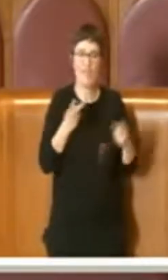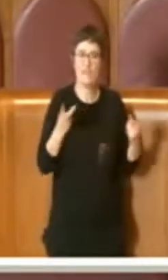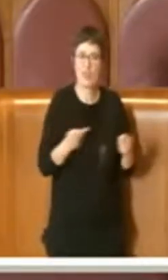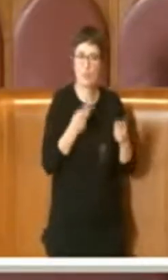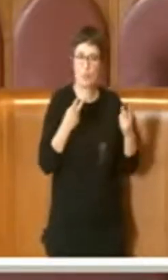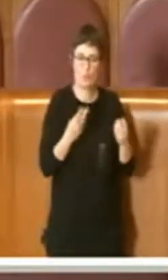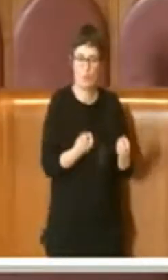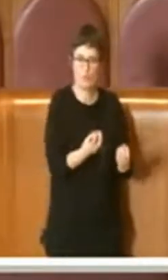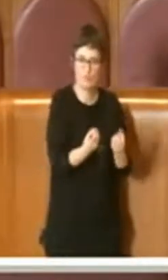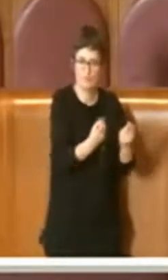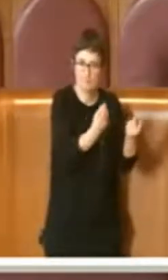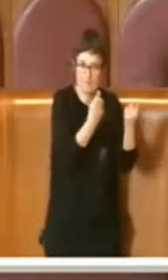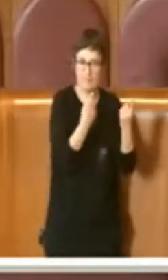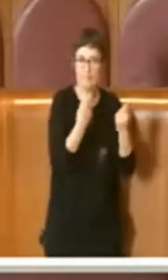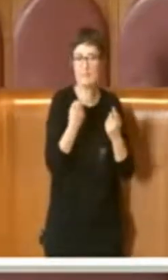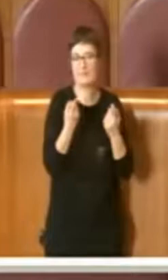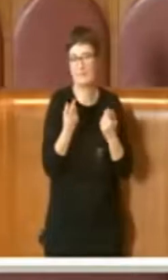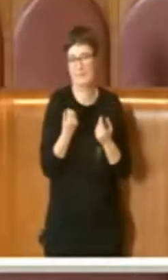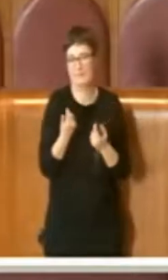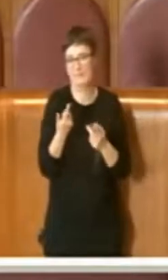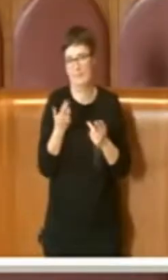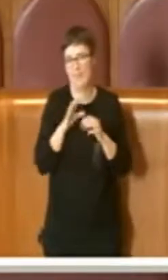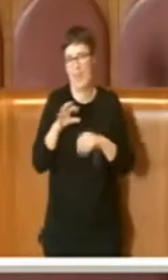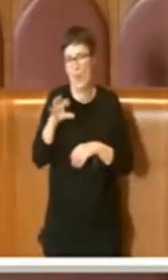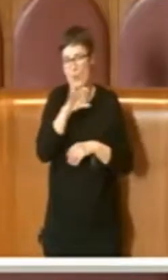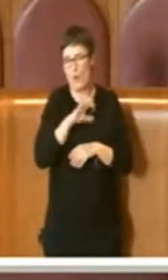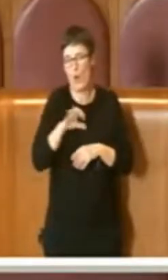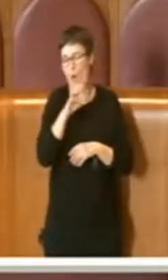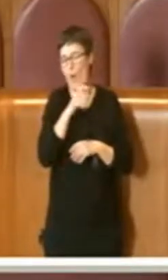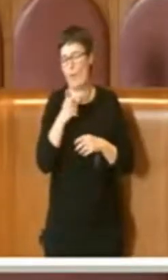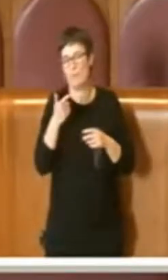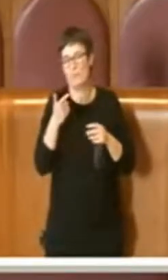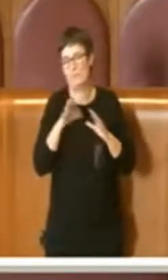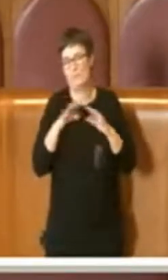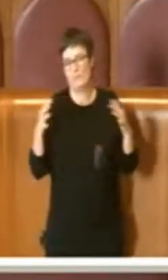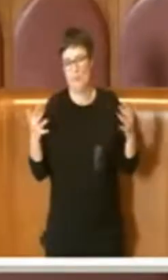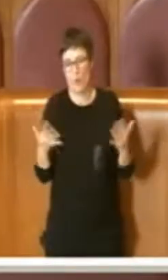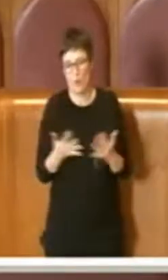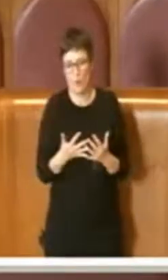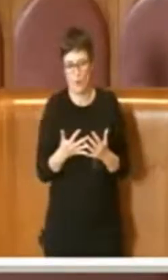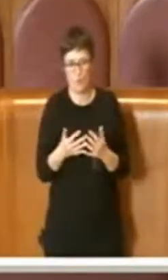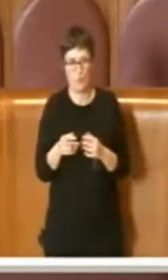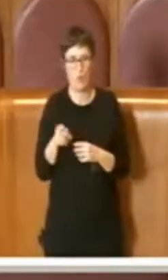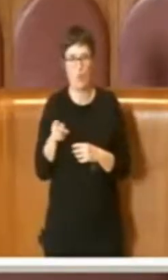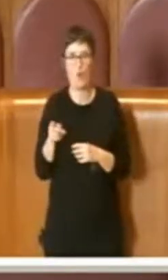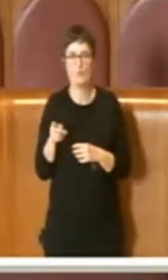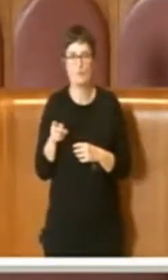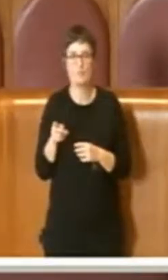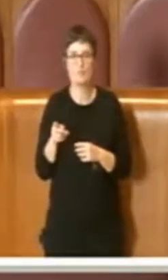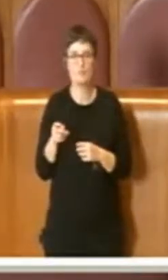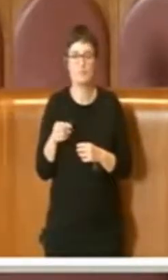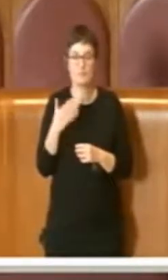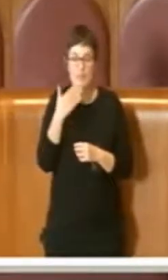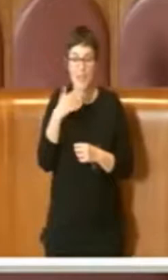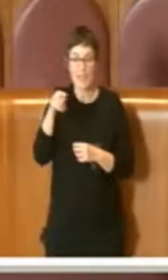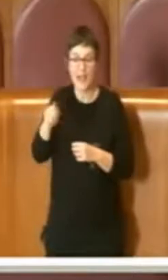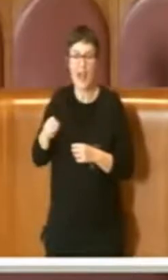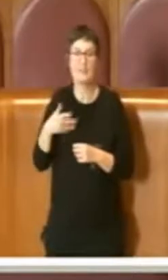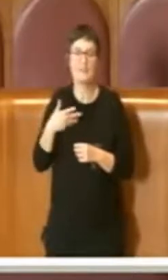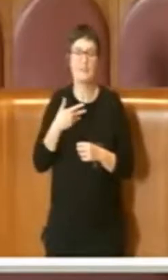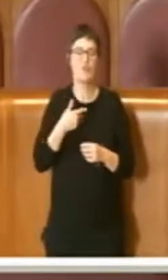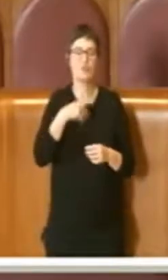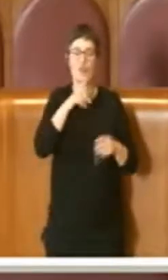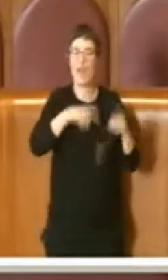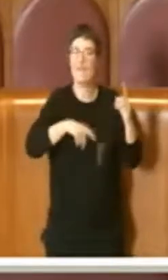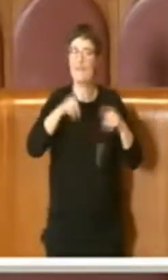e anche nel mondo. Questo ci fa capire l'importanza di questo insetto e la sua